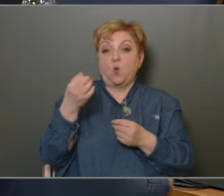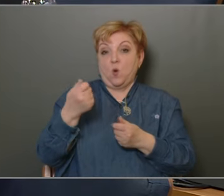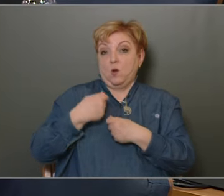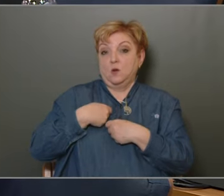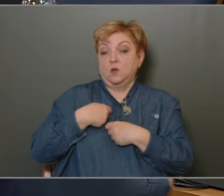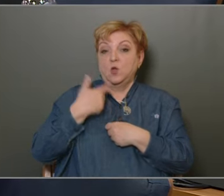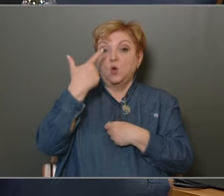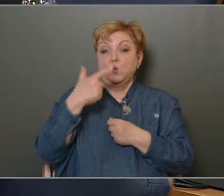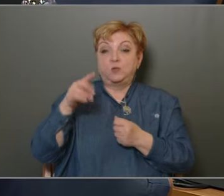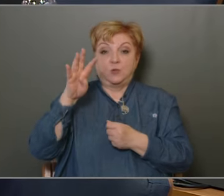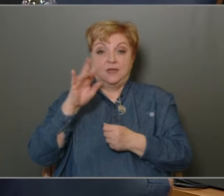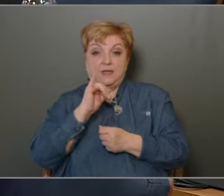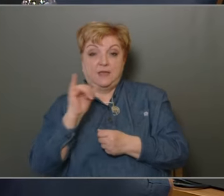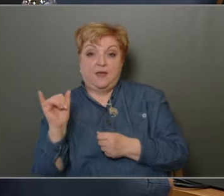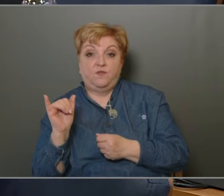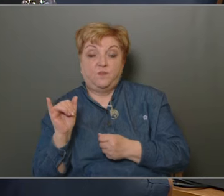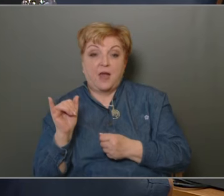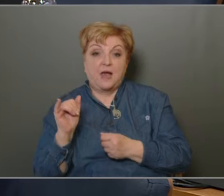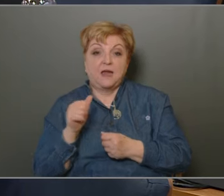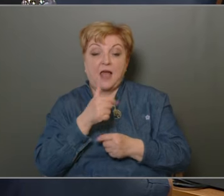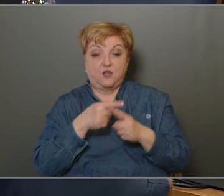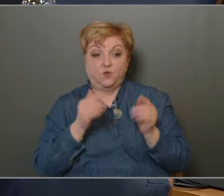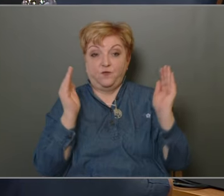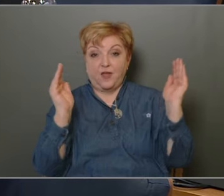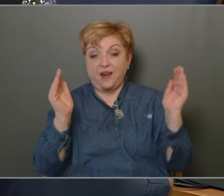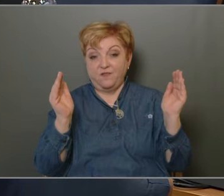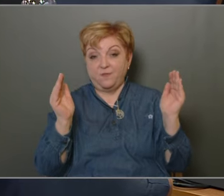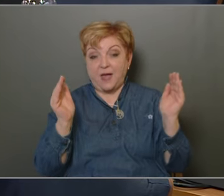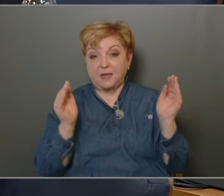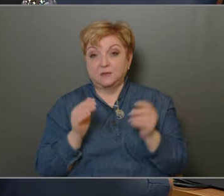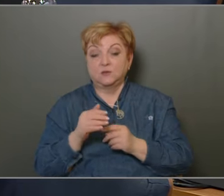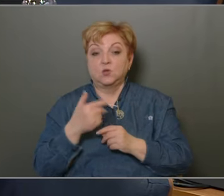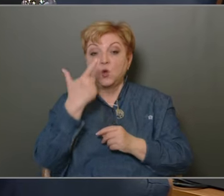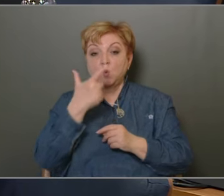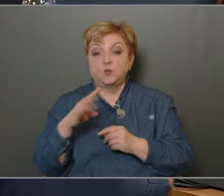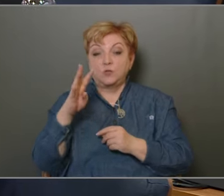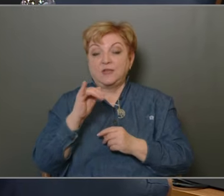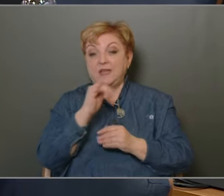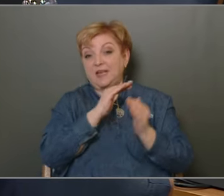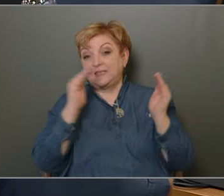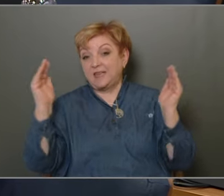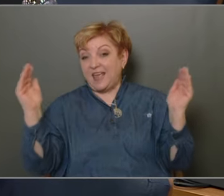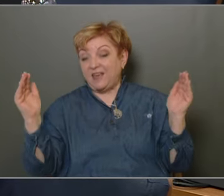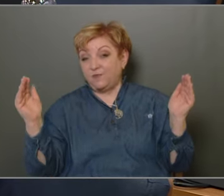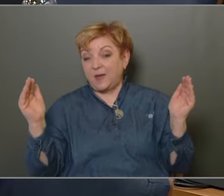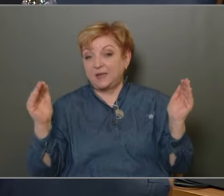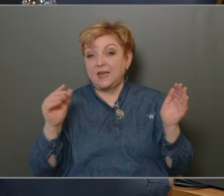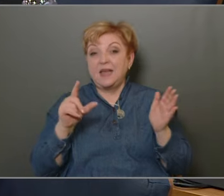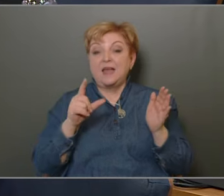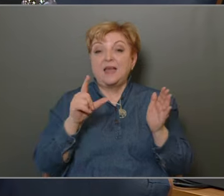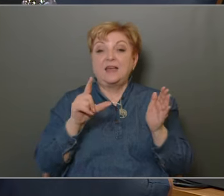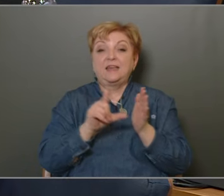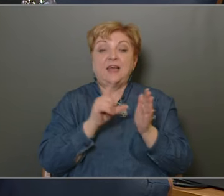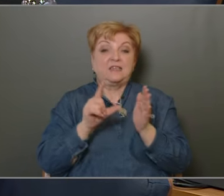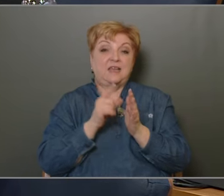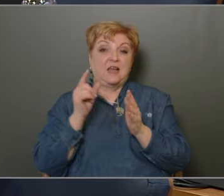Tehát 24-ben elsőfélében, ennek ugye 24 egész évben, a kétszerre se